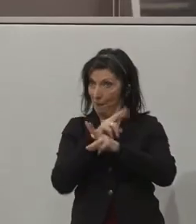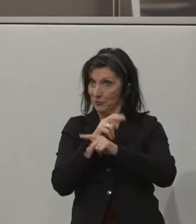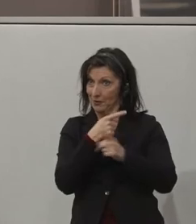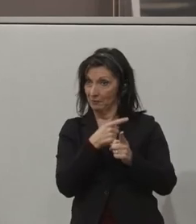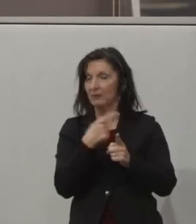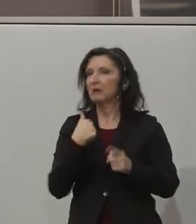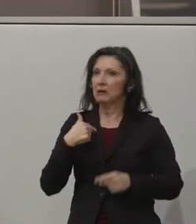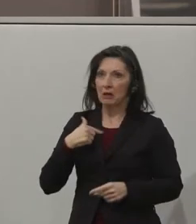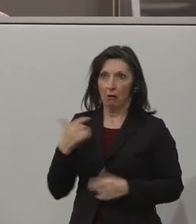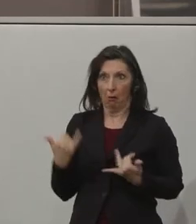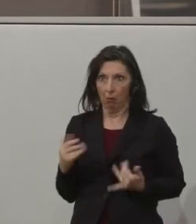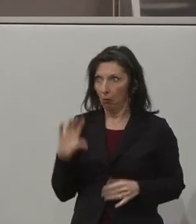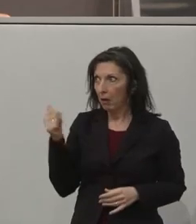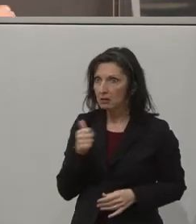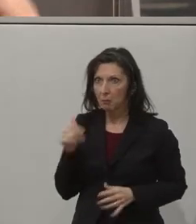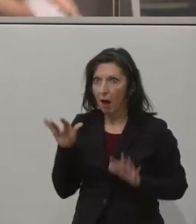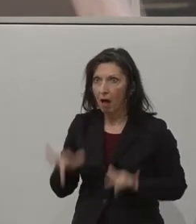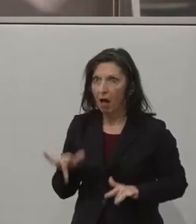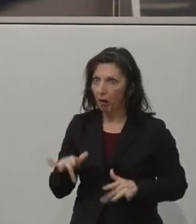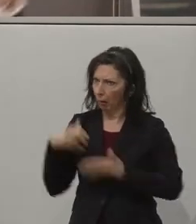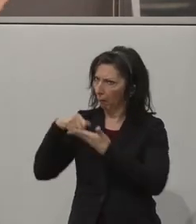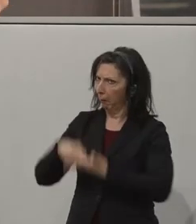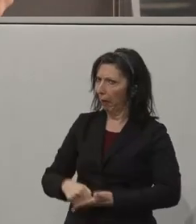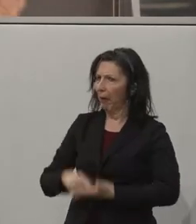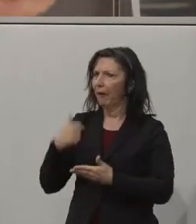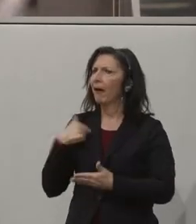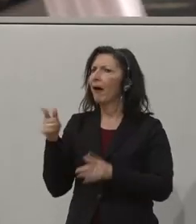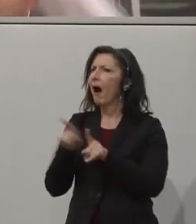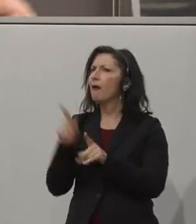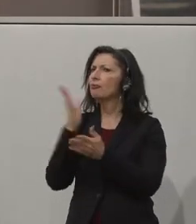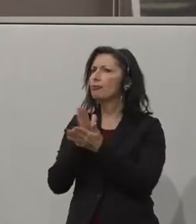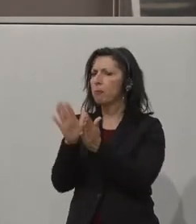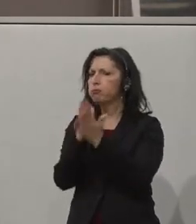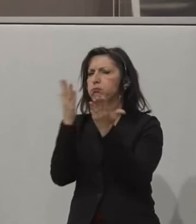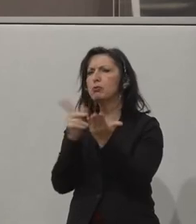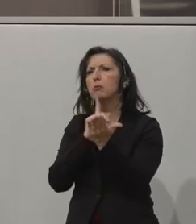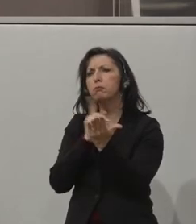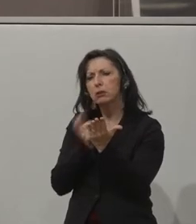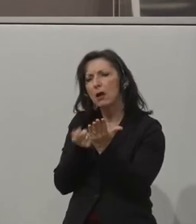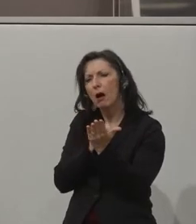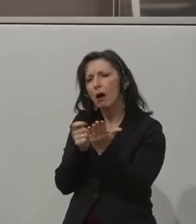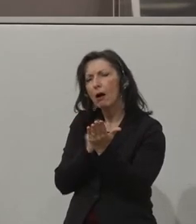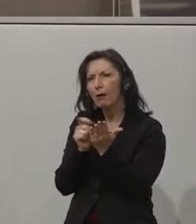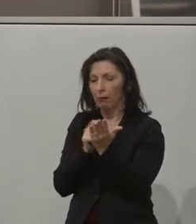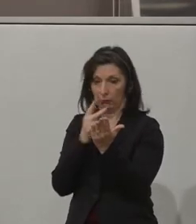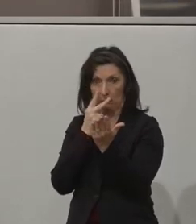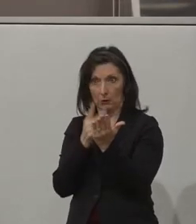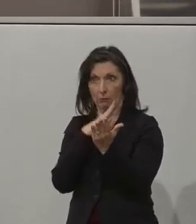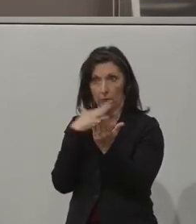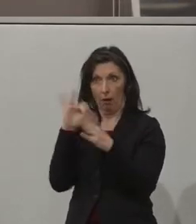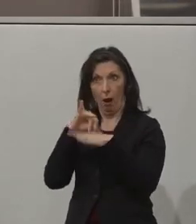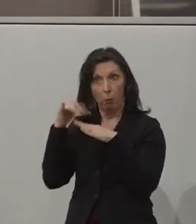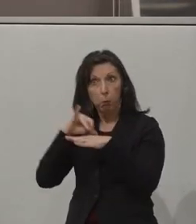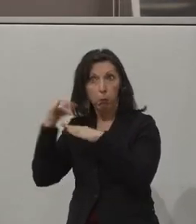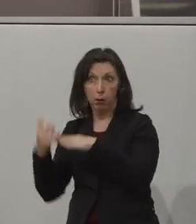ersten Mal da. Es ist beeindruckend. Ich habe auch ein bisschen in dem tollen Buch geblättert und habe gesehen, wie viele Projekte es gibt, die auch